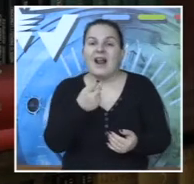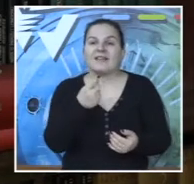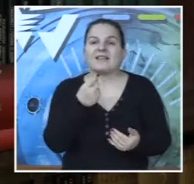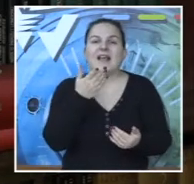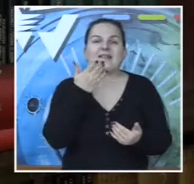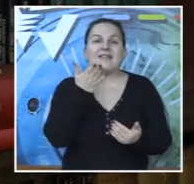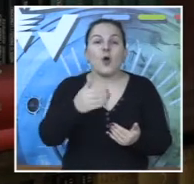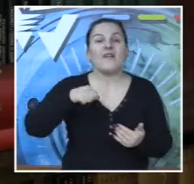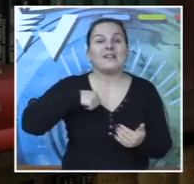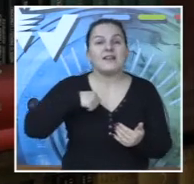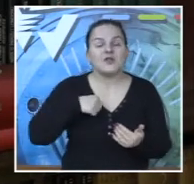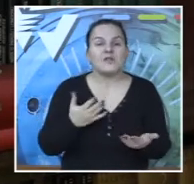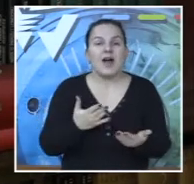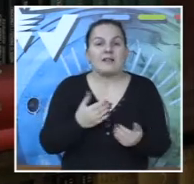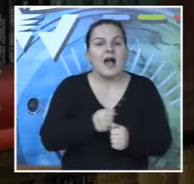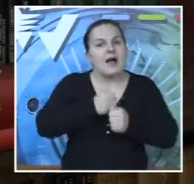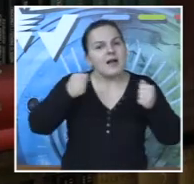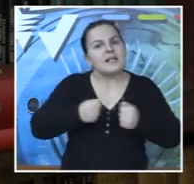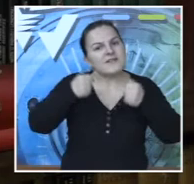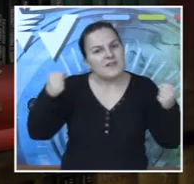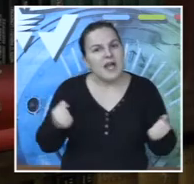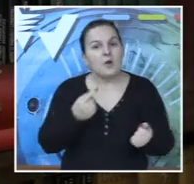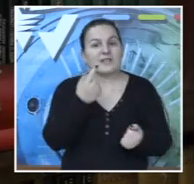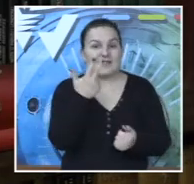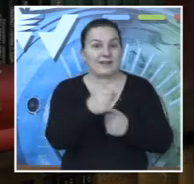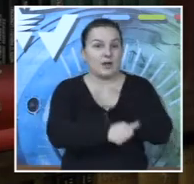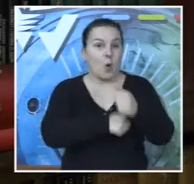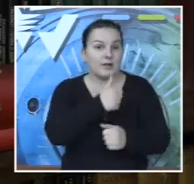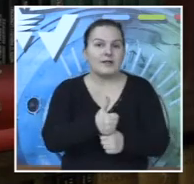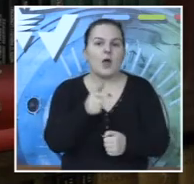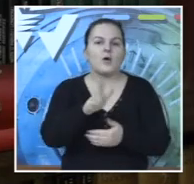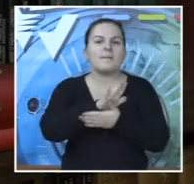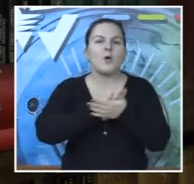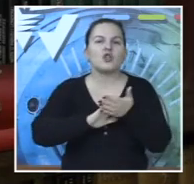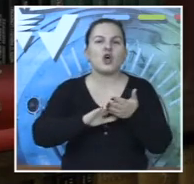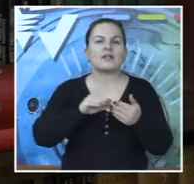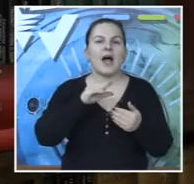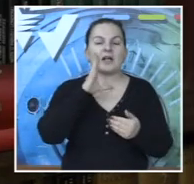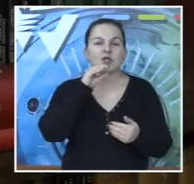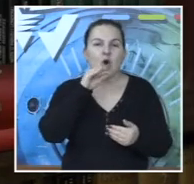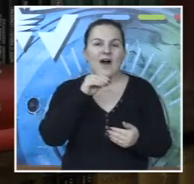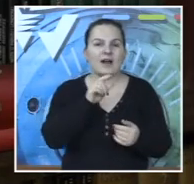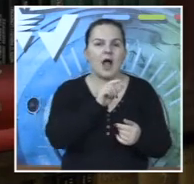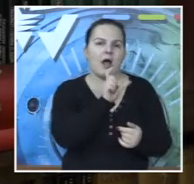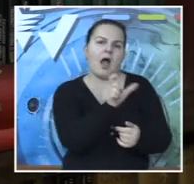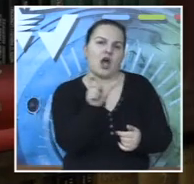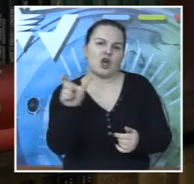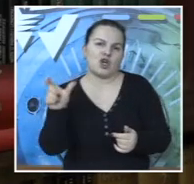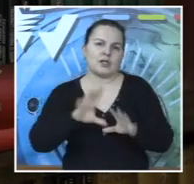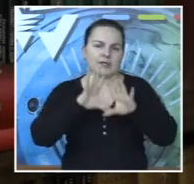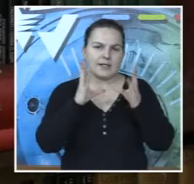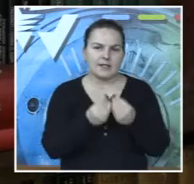prosto vidjela da se te njegovi sklonosti ipak razvijaju. On je već sa tri godine počeo da je izgovara čitave